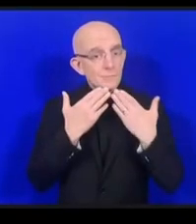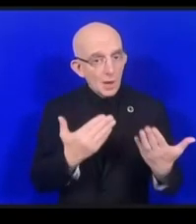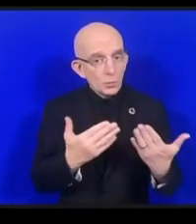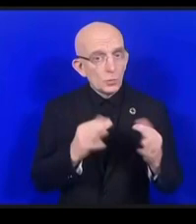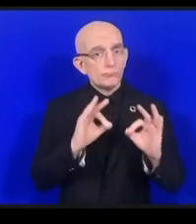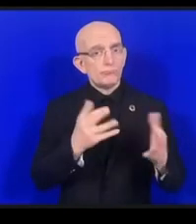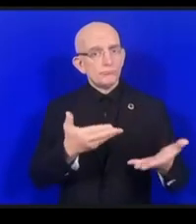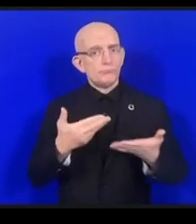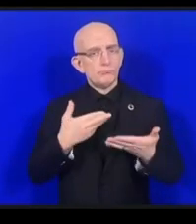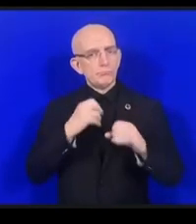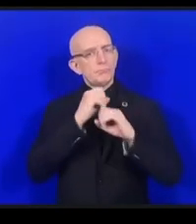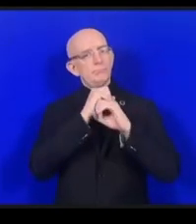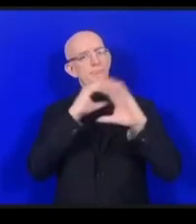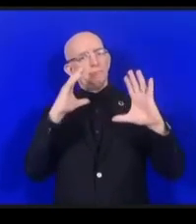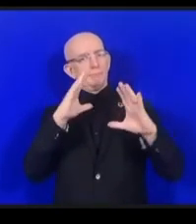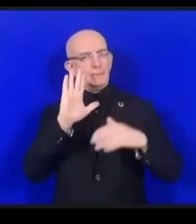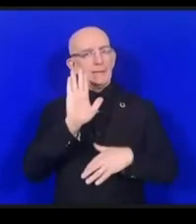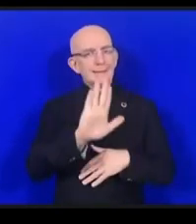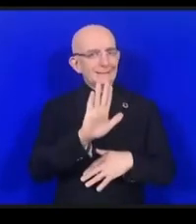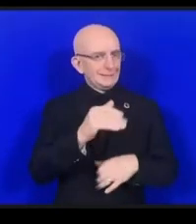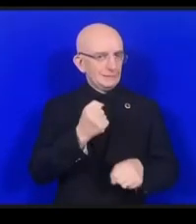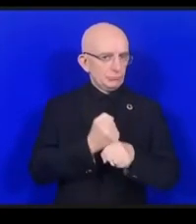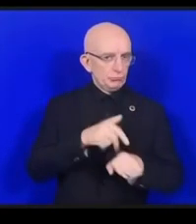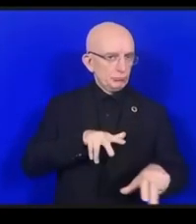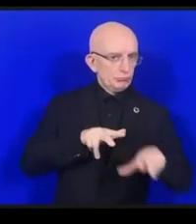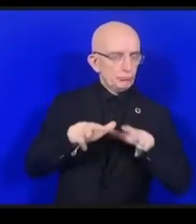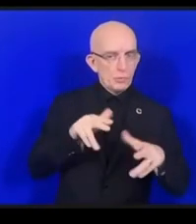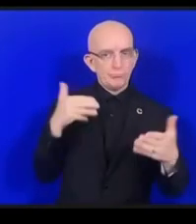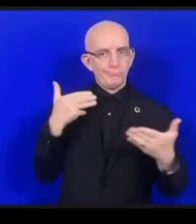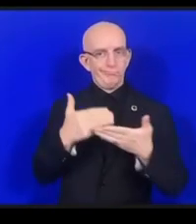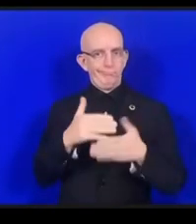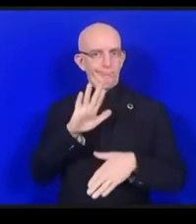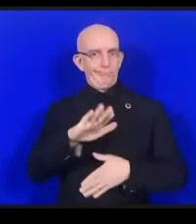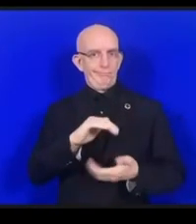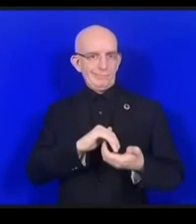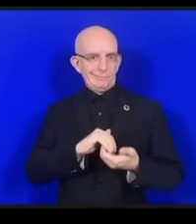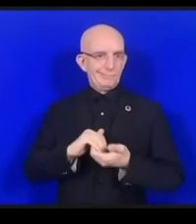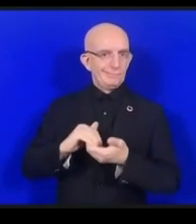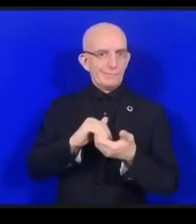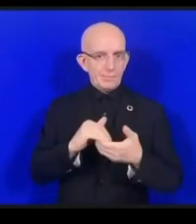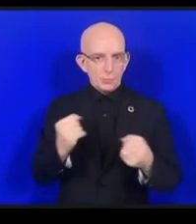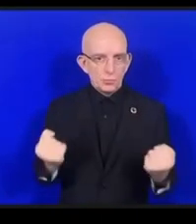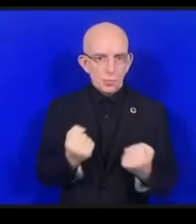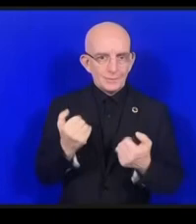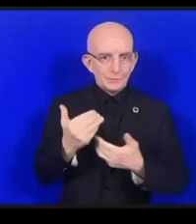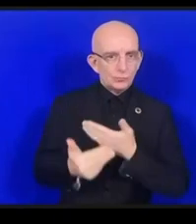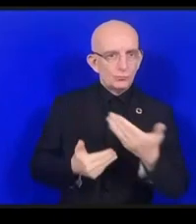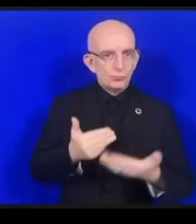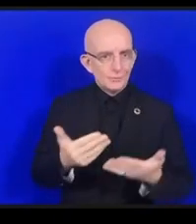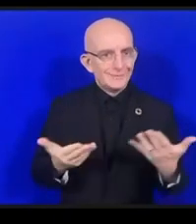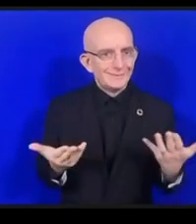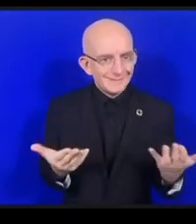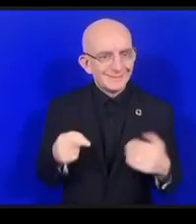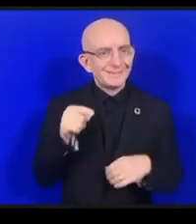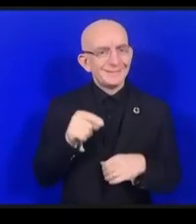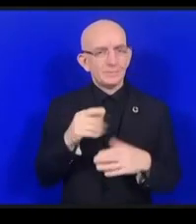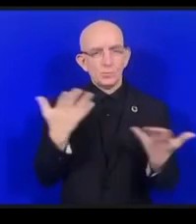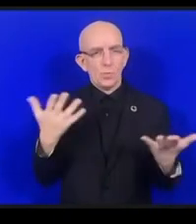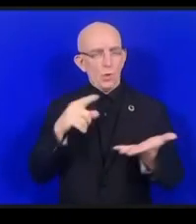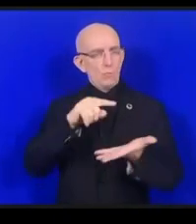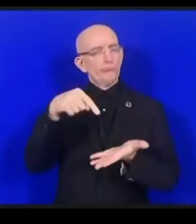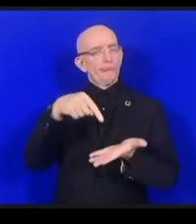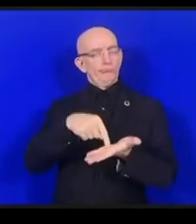コアインターネットバリューのDCに対して我々は説明してくださってありがとうございますまたAIが何ができるか